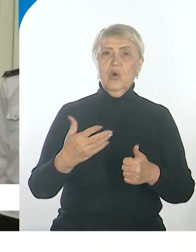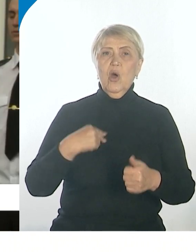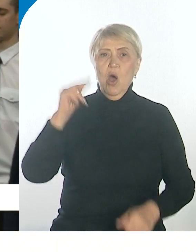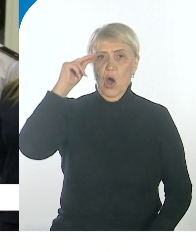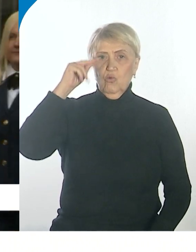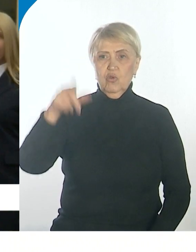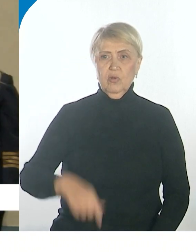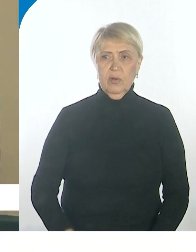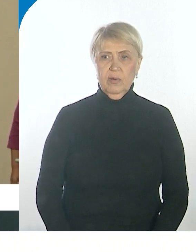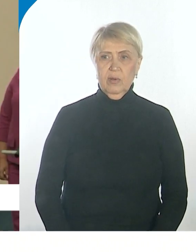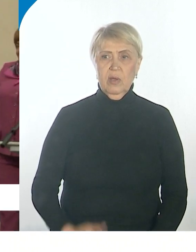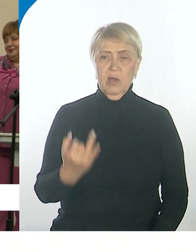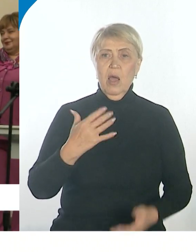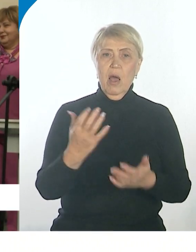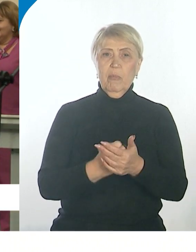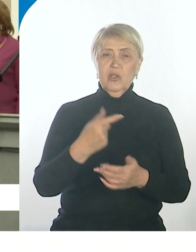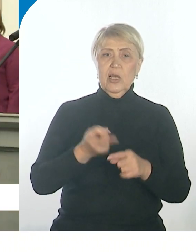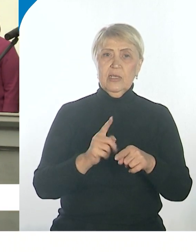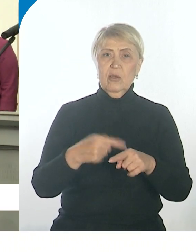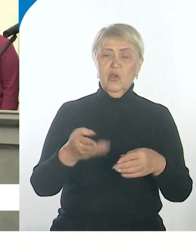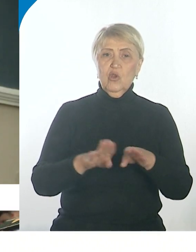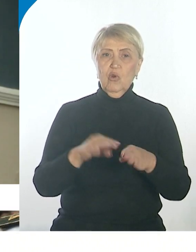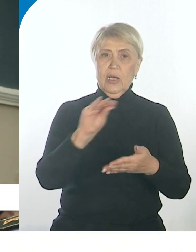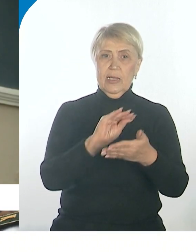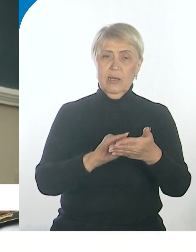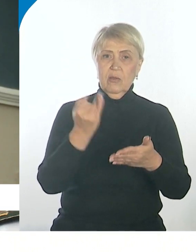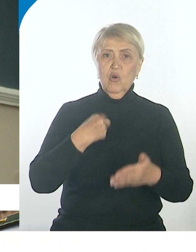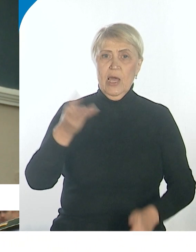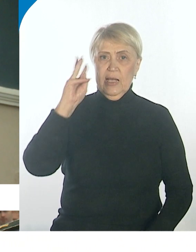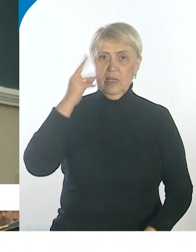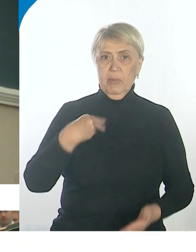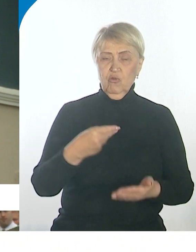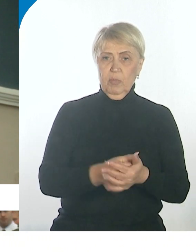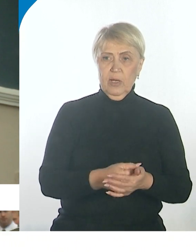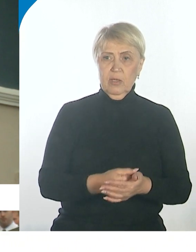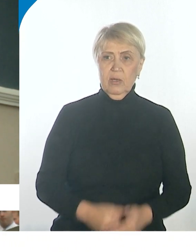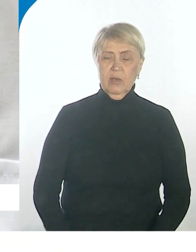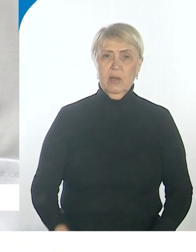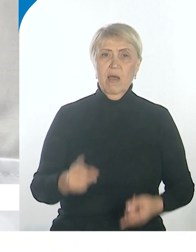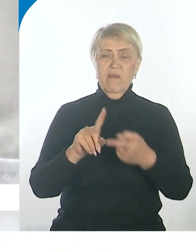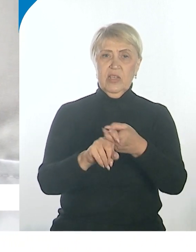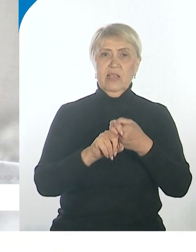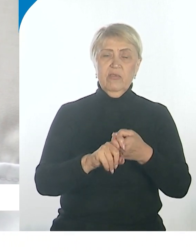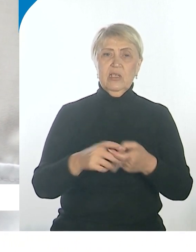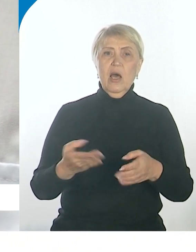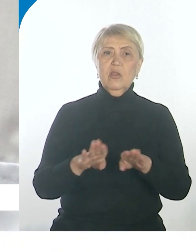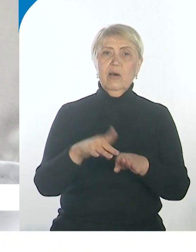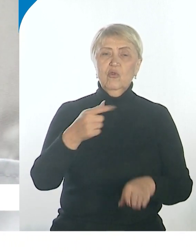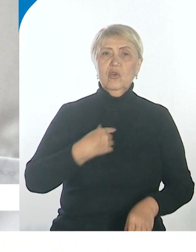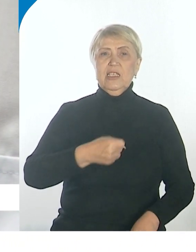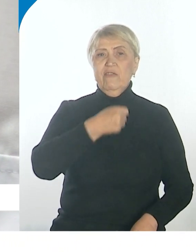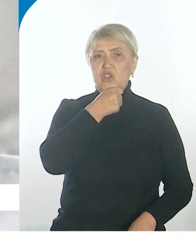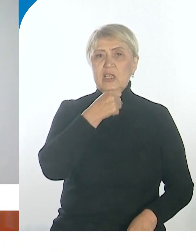амурского пароходства. И получать за это не только запись в трудовой, но и заработную плату. В зависимости от того, совершеннолетние,